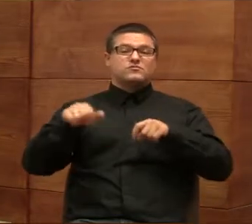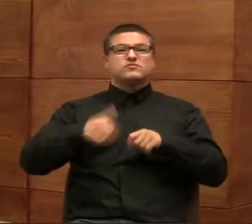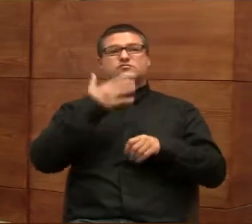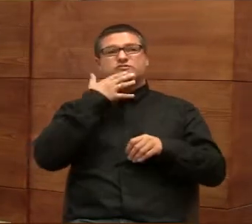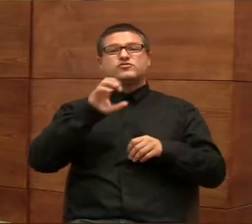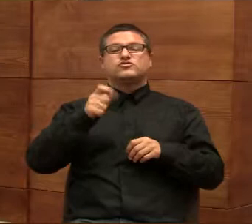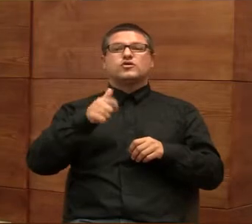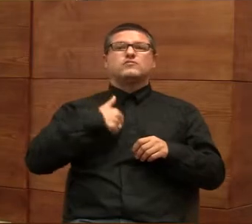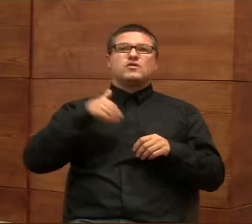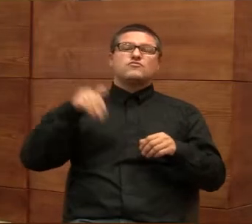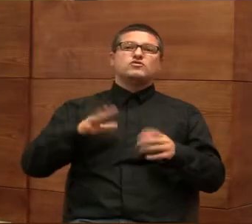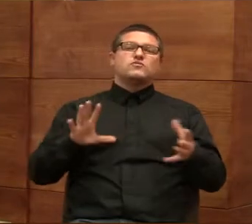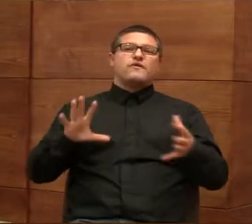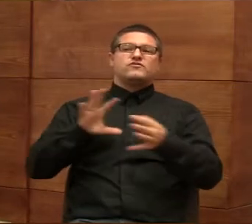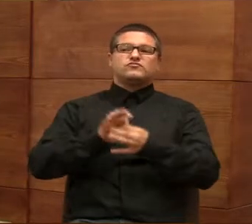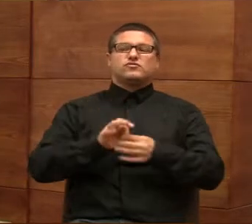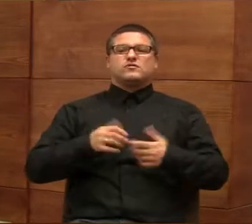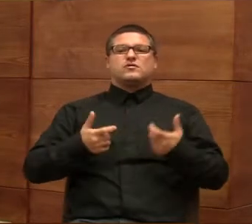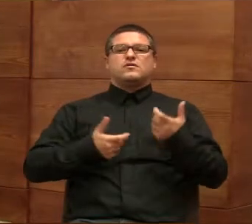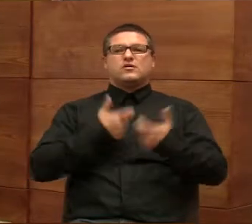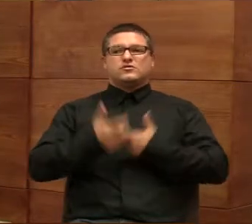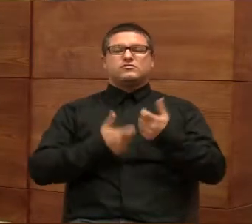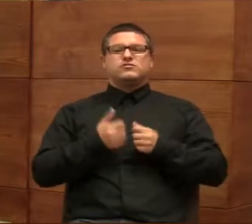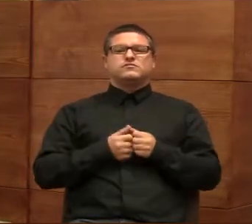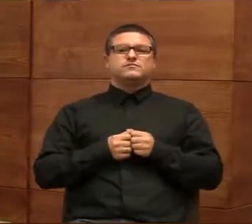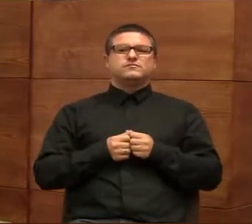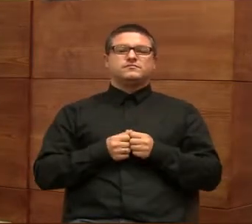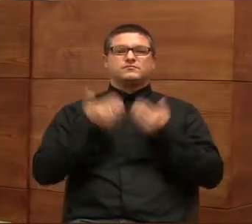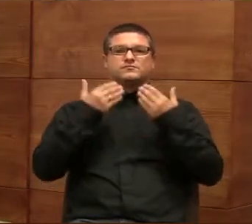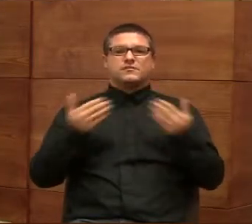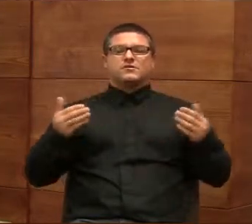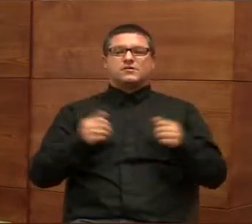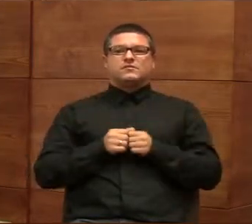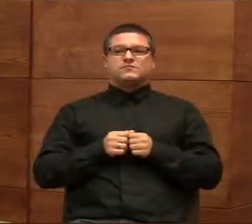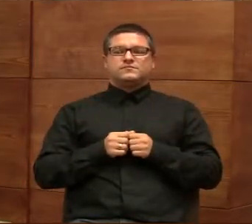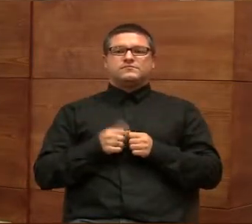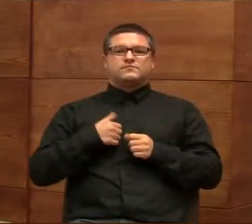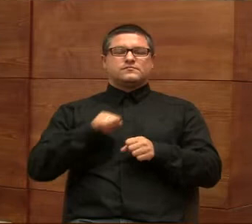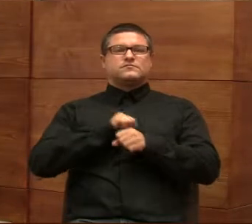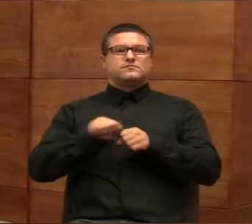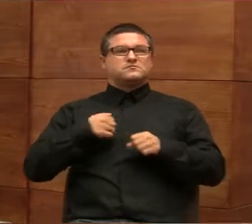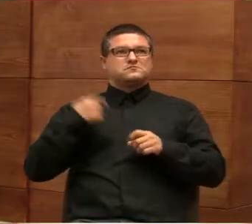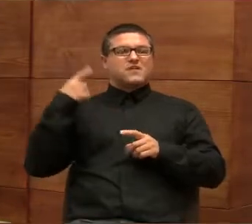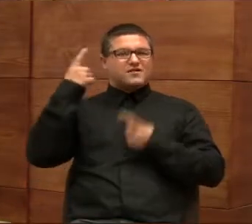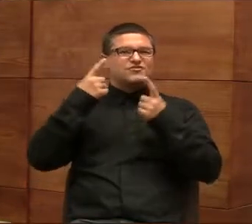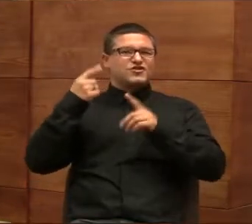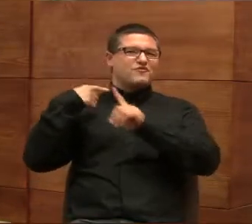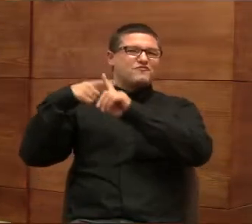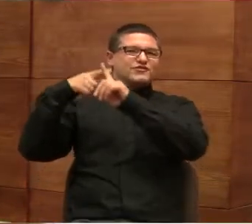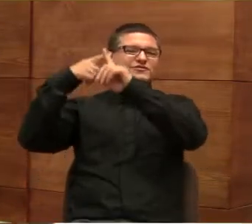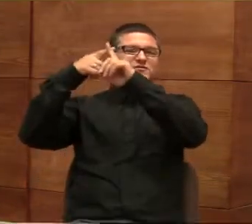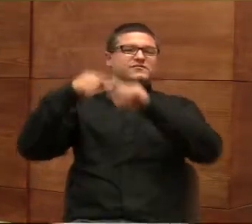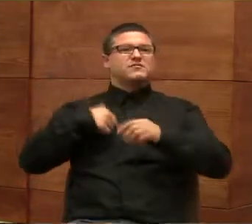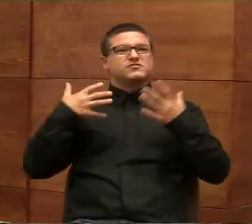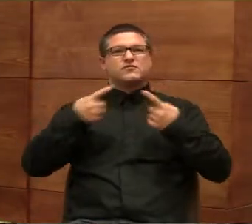mówienie o tym, co możemy wspólnie razem zrobić. Dziękuję. Ja jestem optymistą i chciałem zacząć od tego,